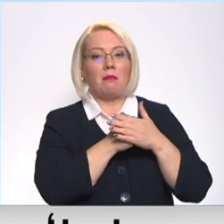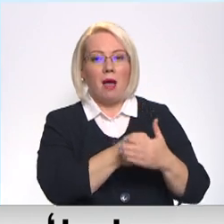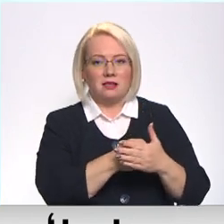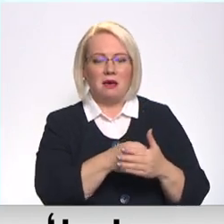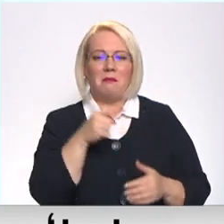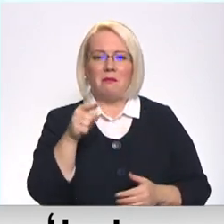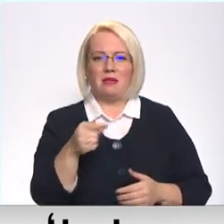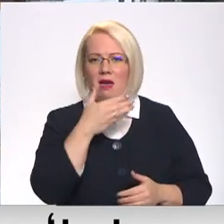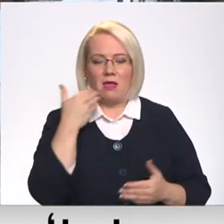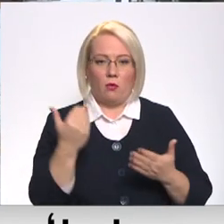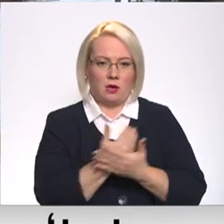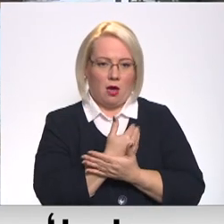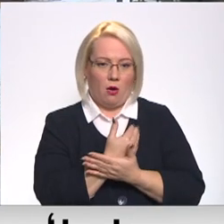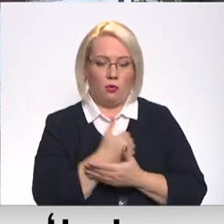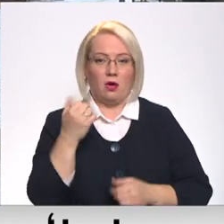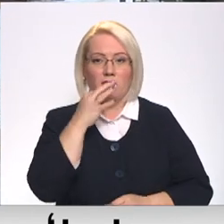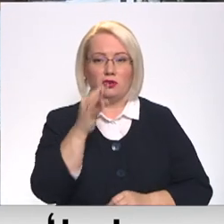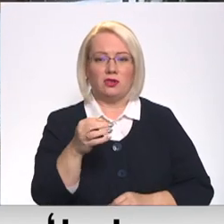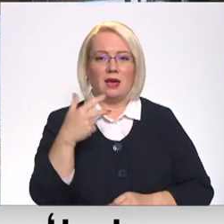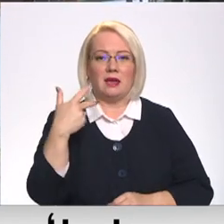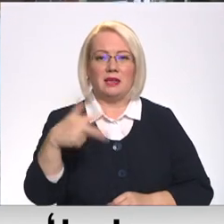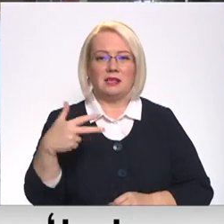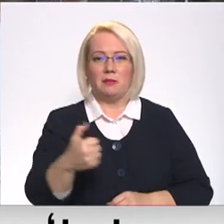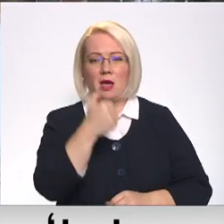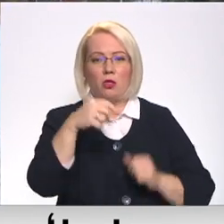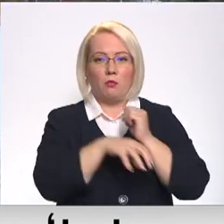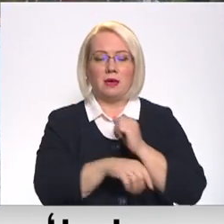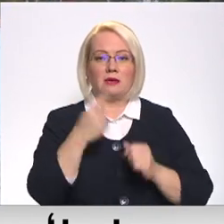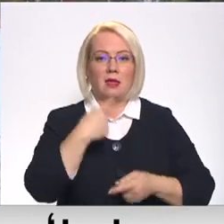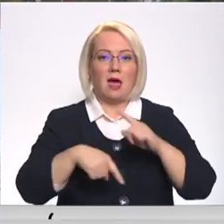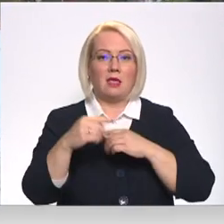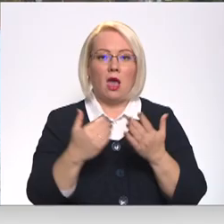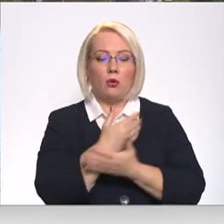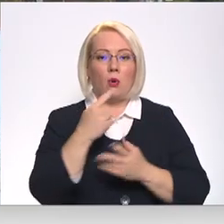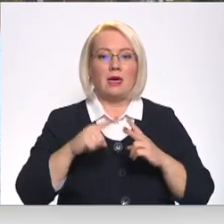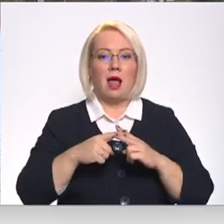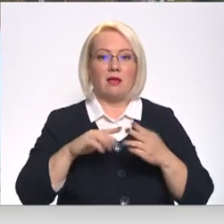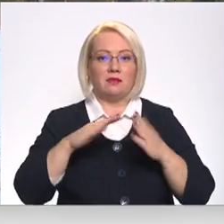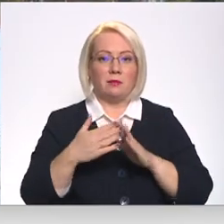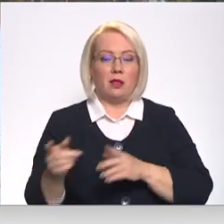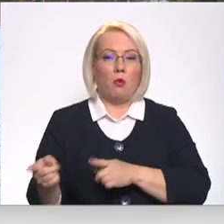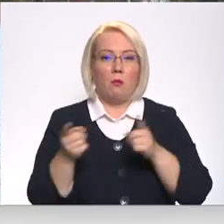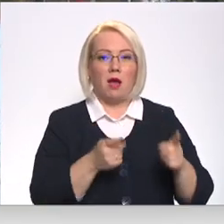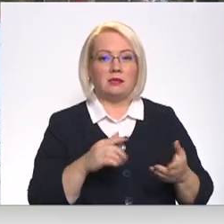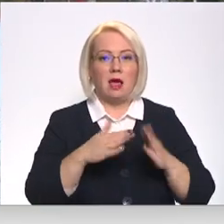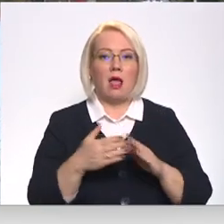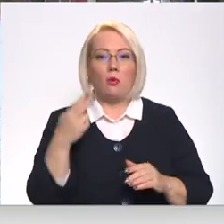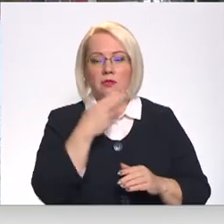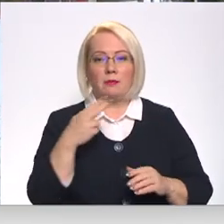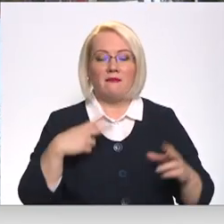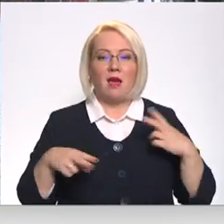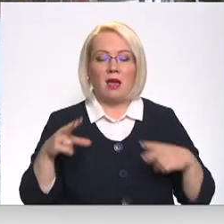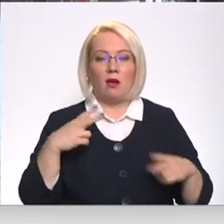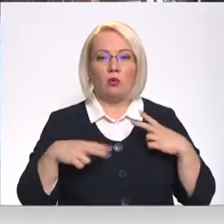nebūtu nesot jauna. Trīs to gadu beigās, kad atjaunoja Jelgavas pili un pārcēla lauksainītas fakultāti un